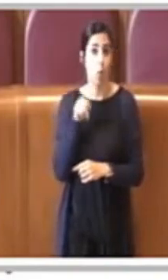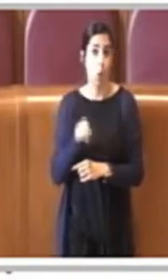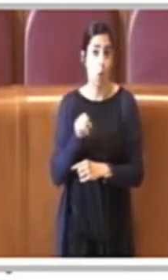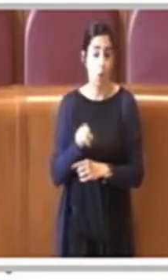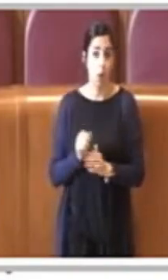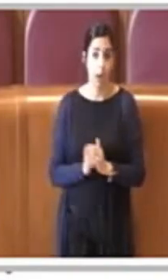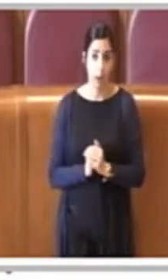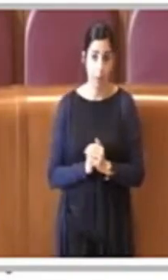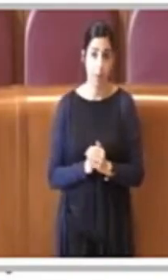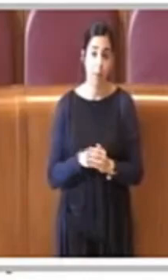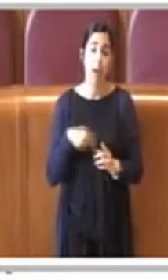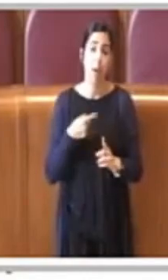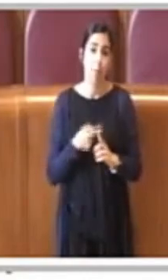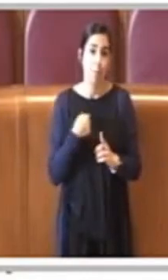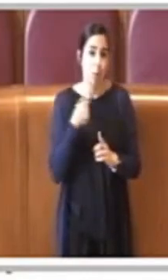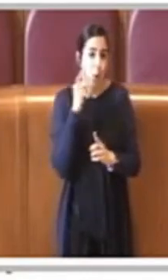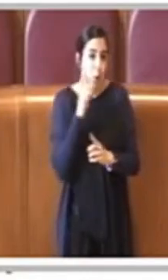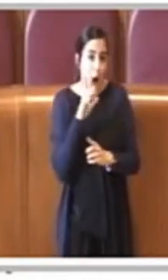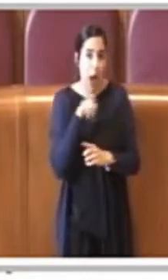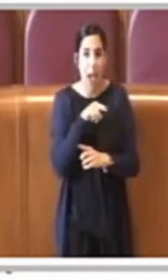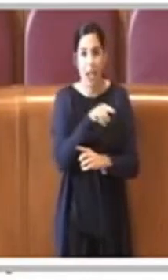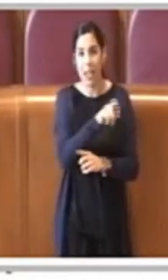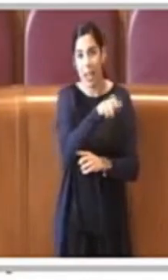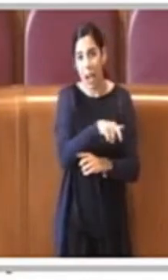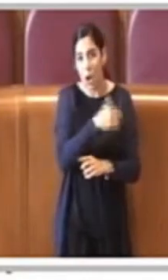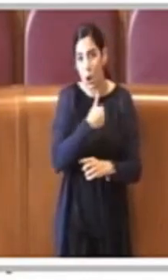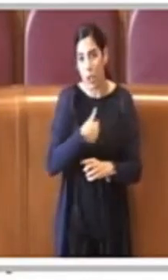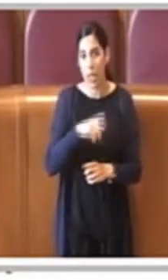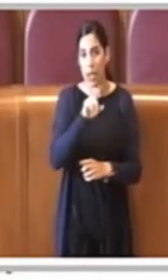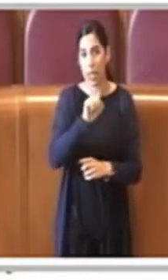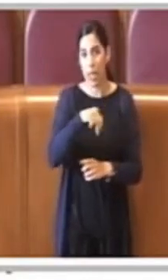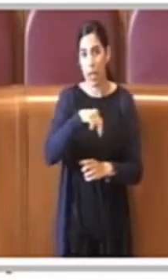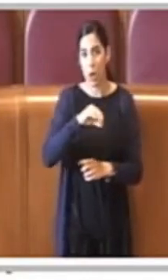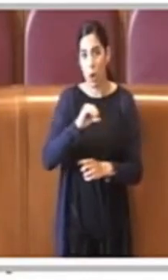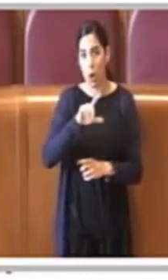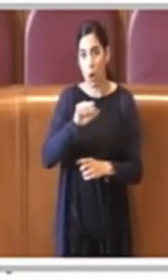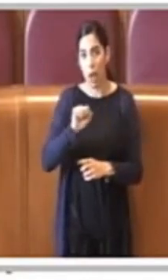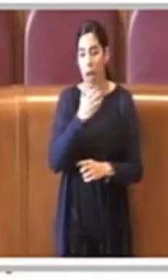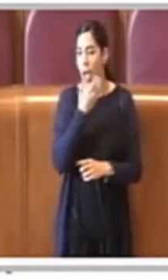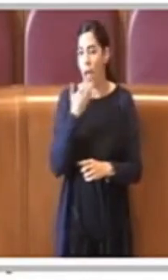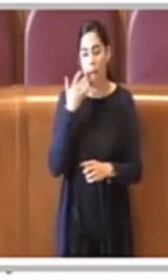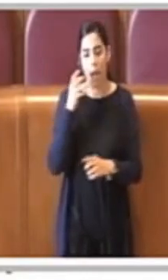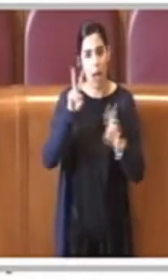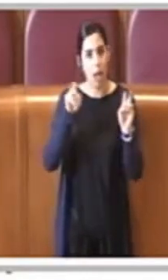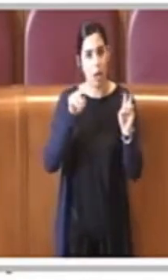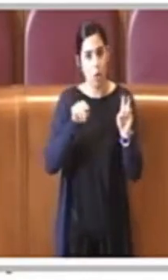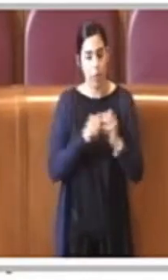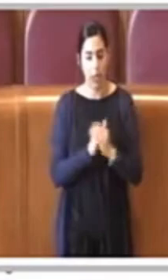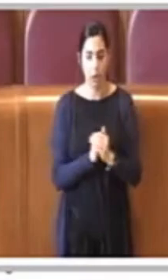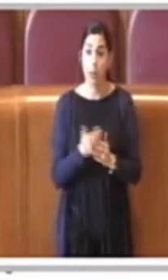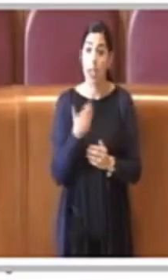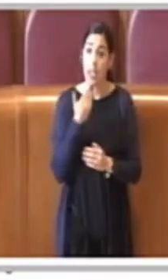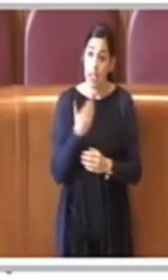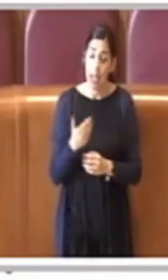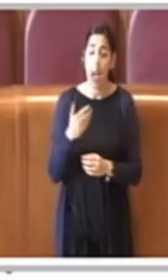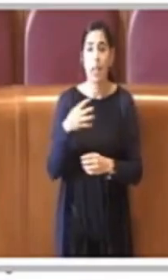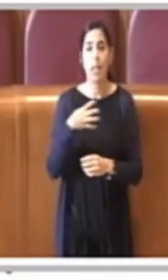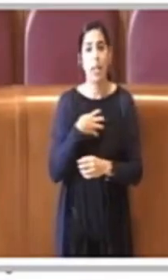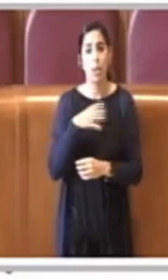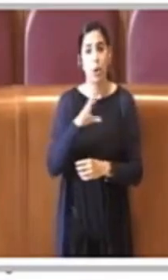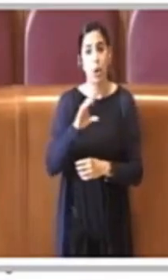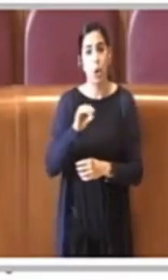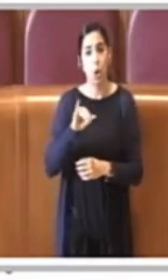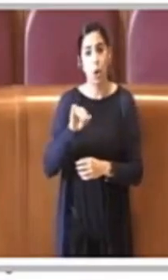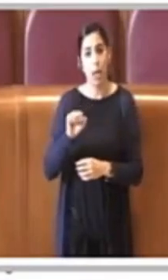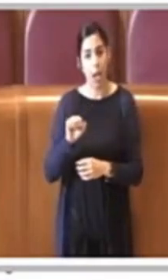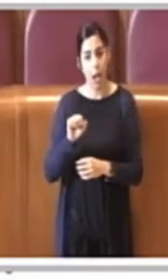so che comunque anche lui accuore fortemente questo tema. Ringrazio l'assessore Coglia con il quale abbiamo